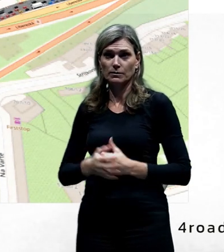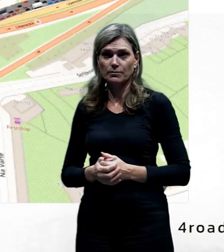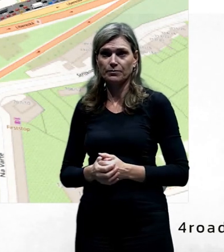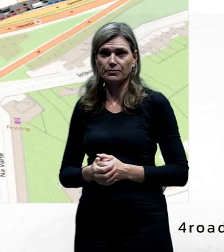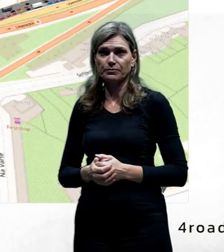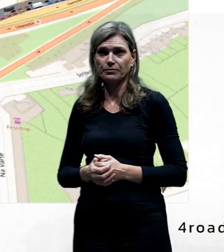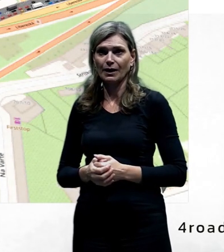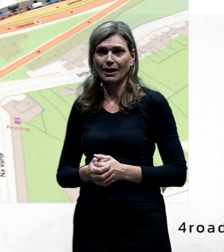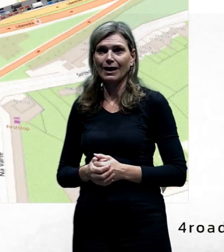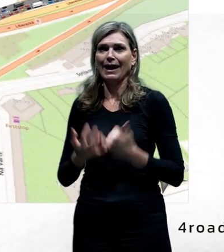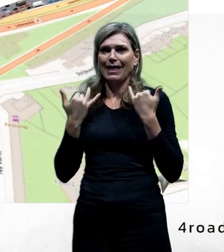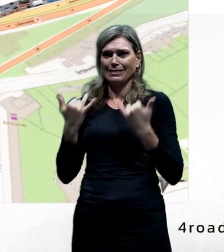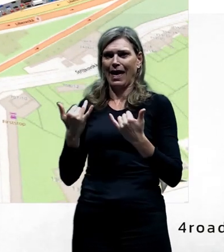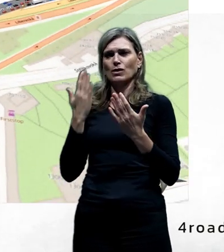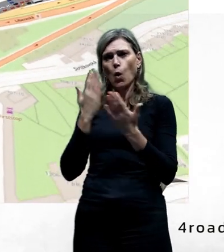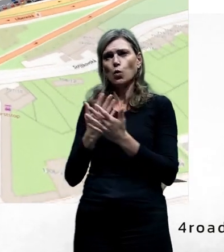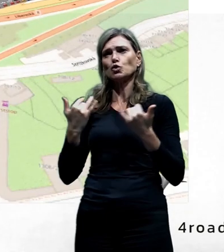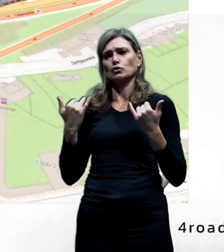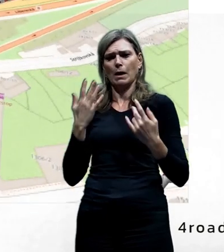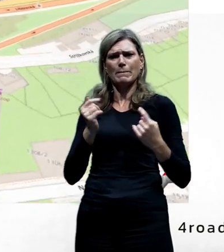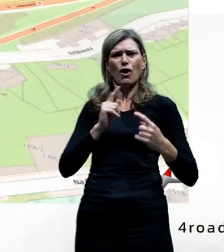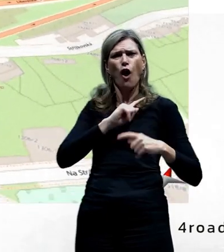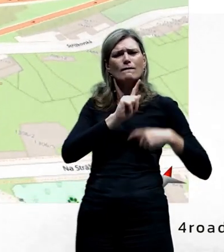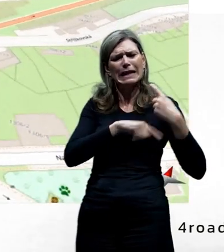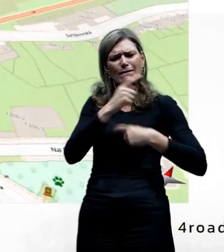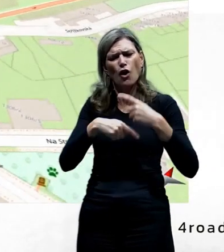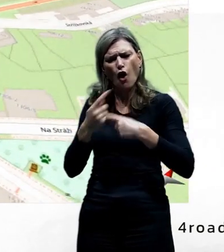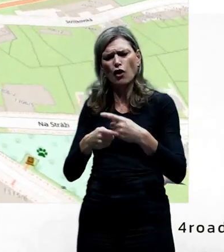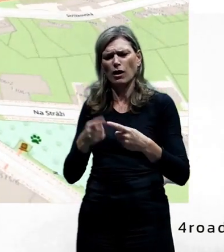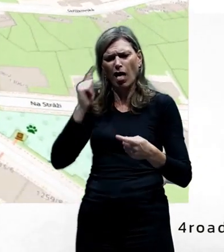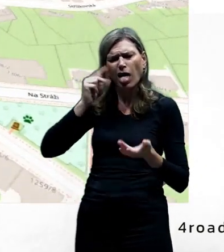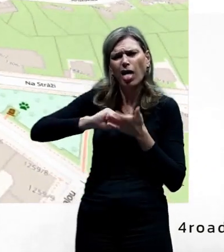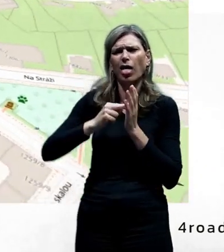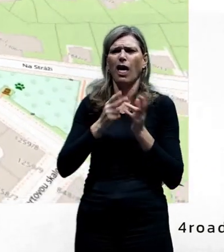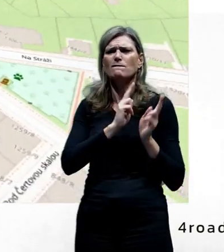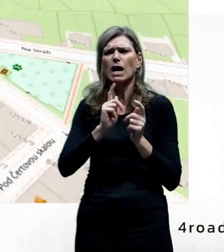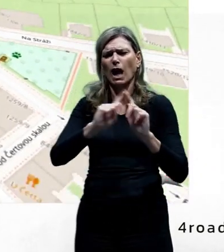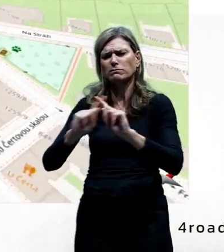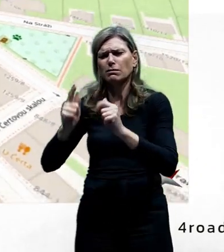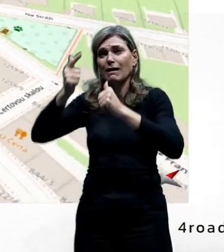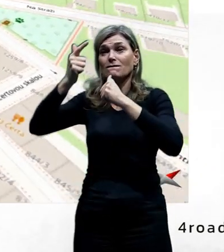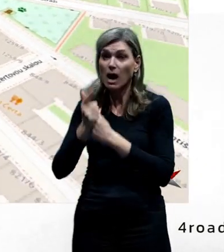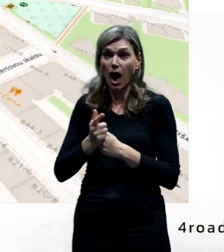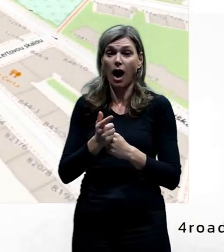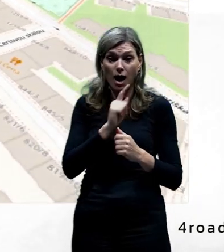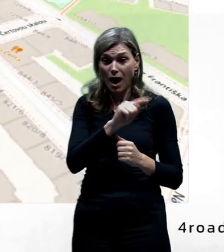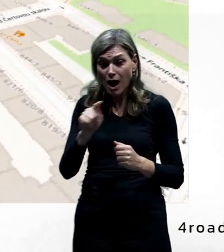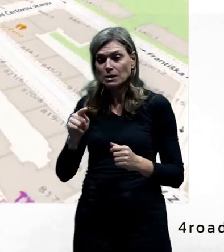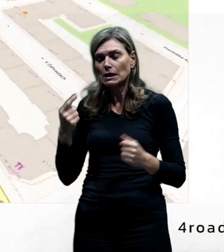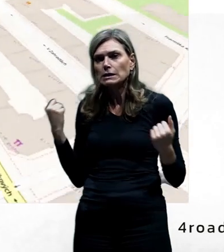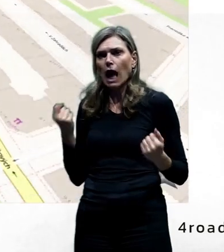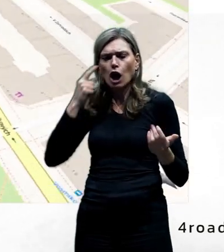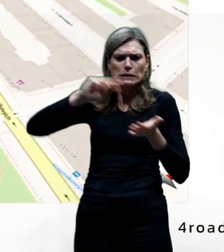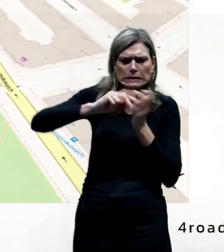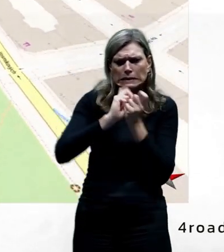Teď jsme se dostali do fáze, že 12 variant, ať jsme se sebevíc snažili, jsme